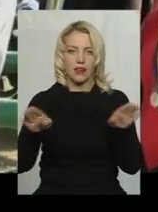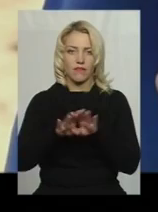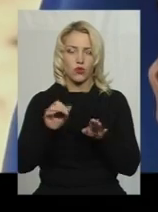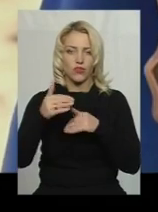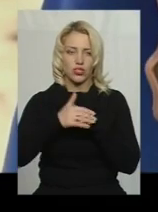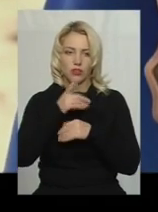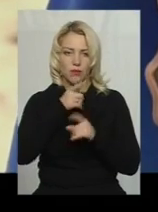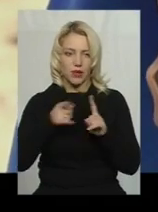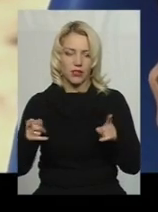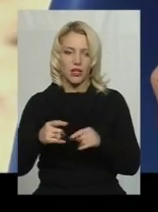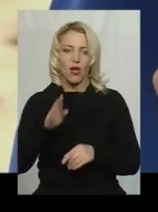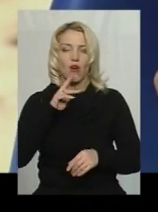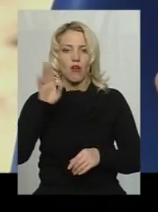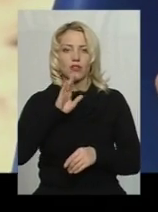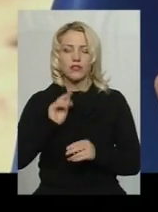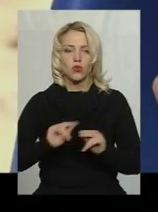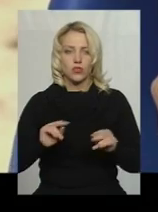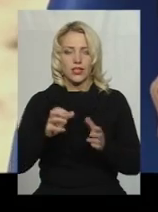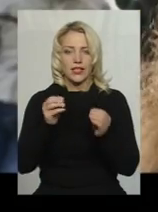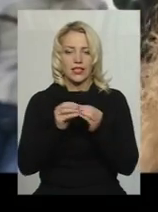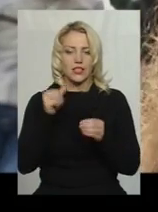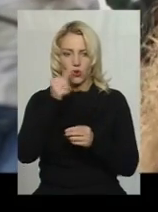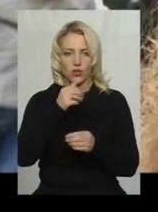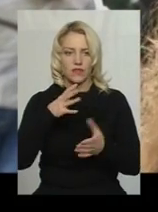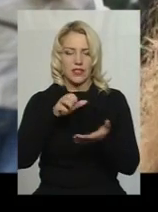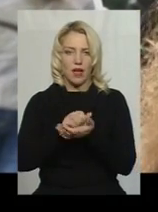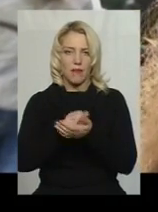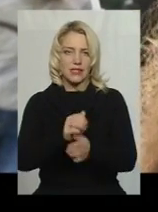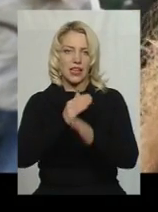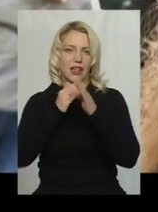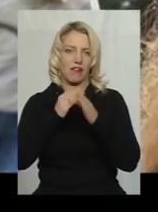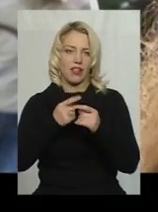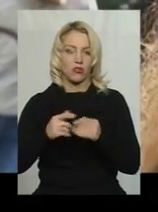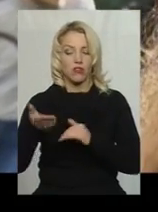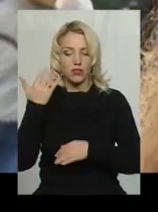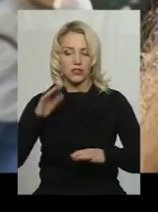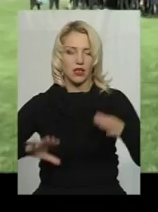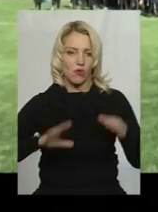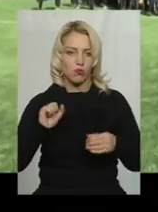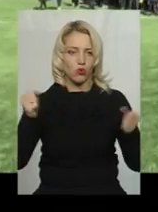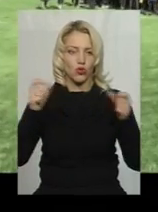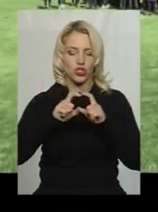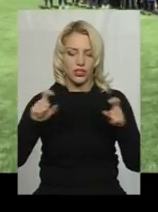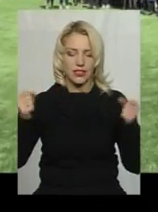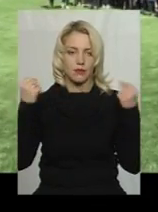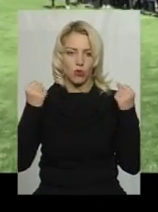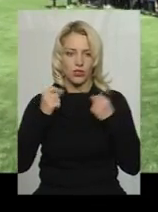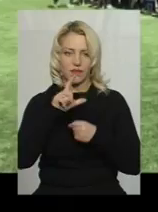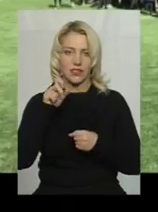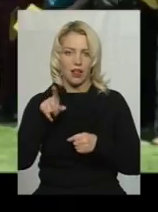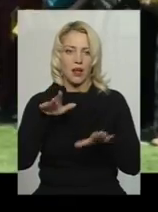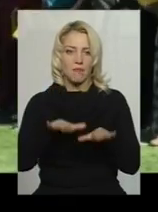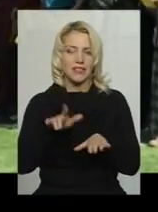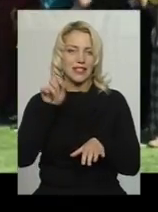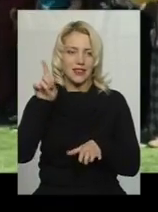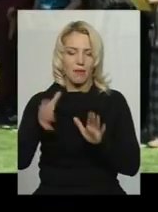-го Б-класу Сфія Хоптар 10 років займається тхек-вундо. Розповідає, що раніше тренування відбувалось у шкільній спортивній залі. Місця там, каже